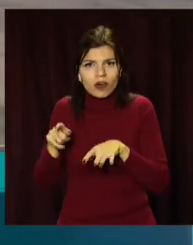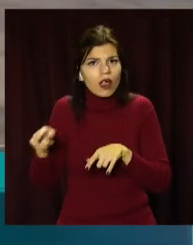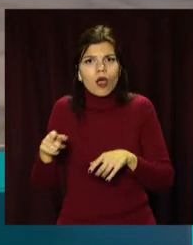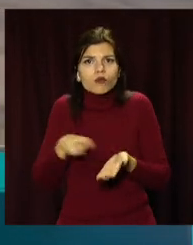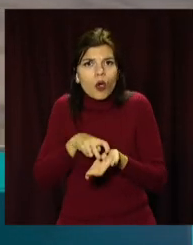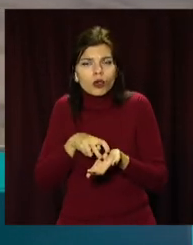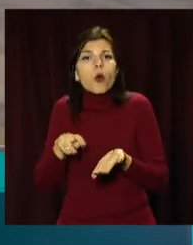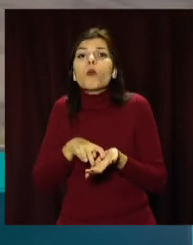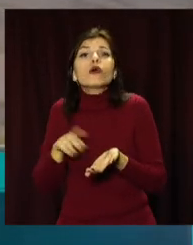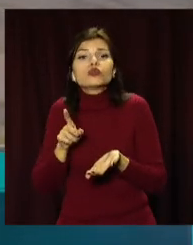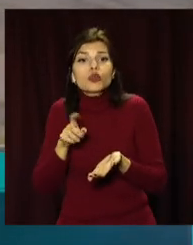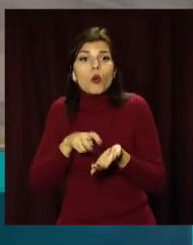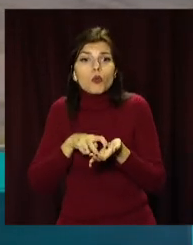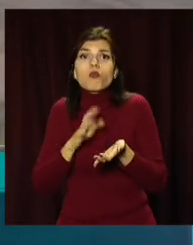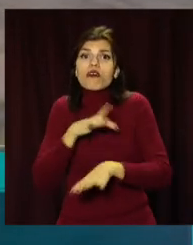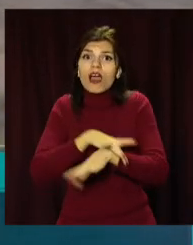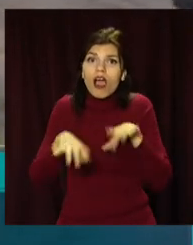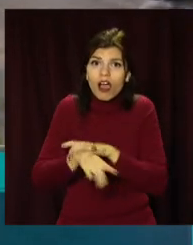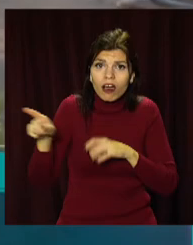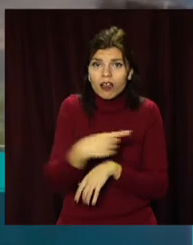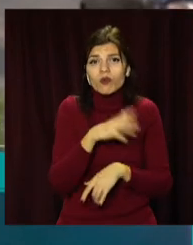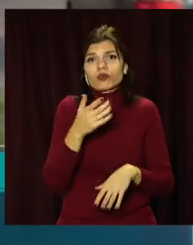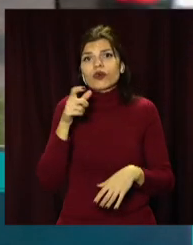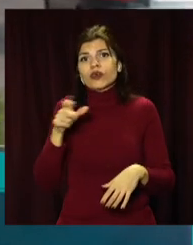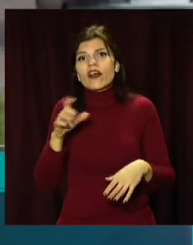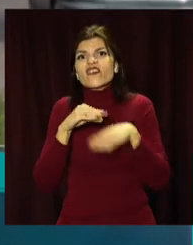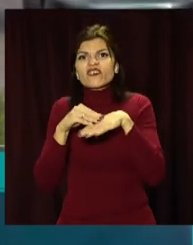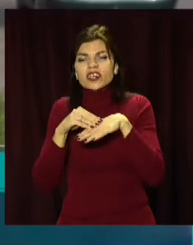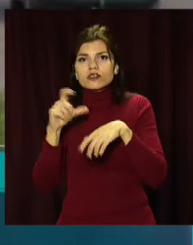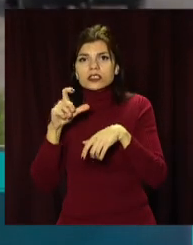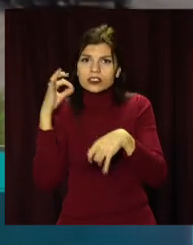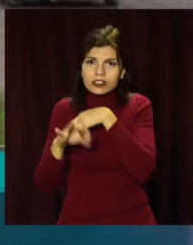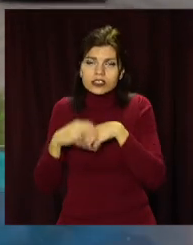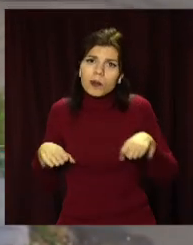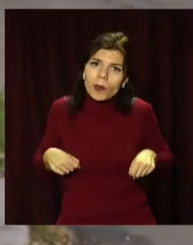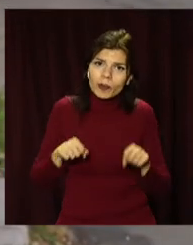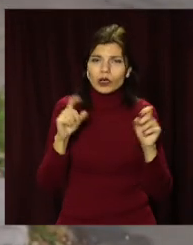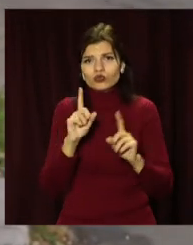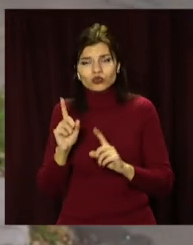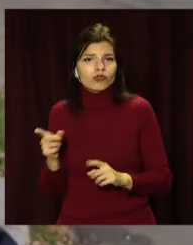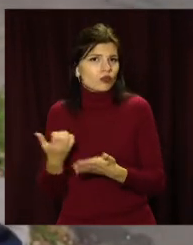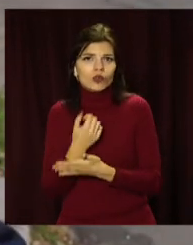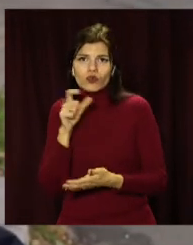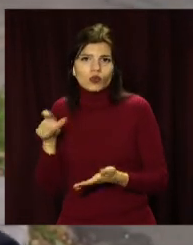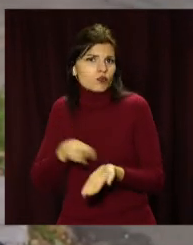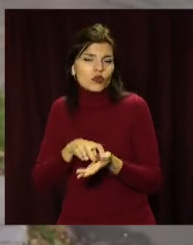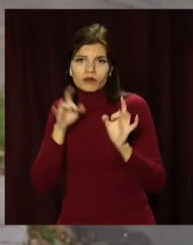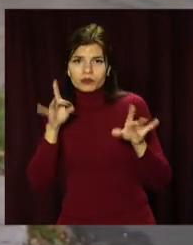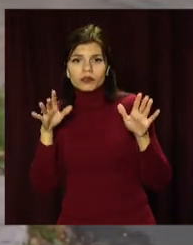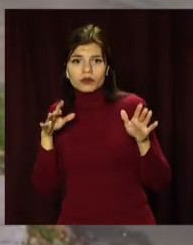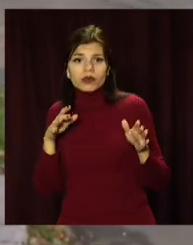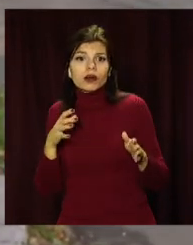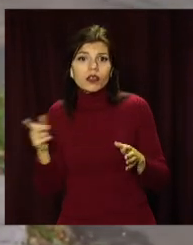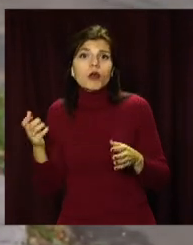Бояться того, що це буде якесь рабство, що це будуть якісь фізичні відповіді на них. Може, люди